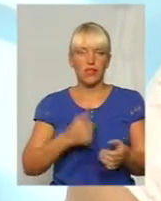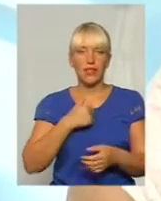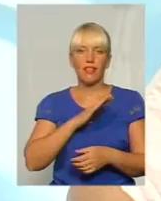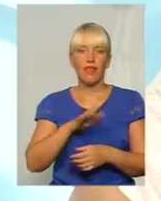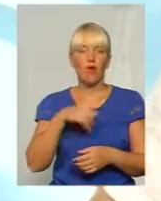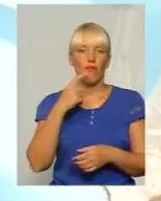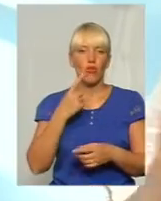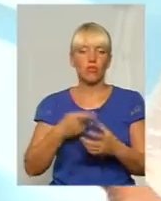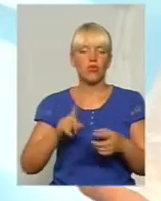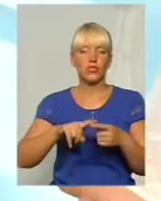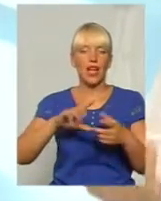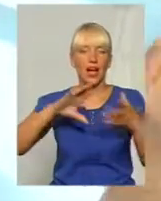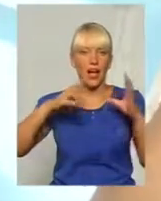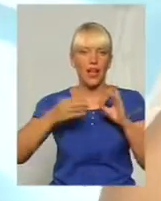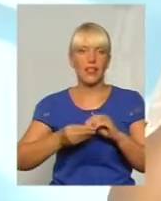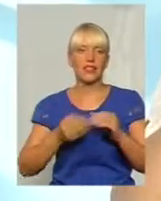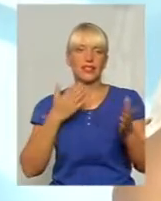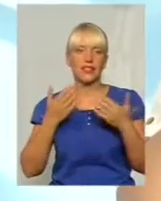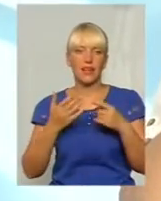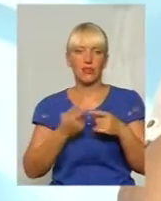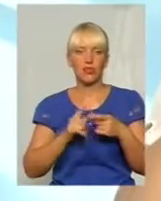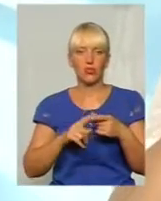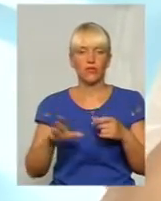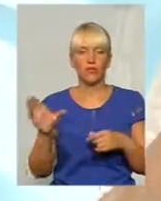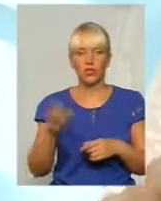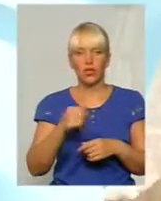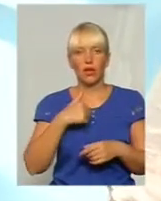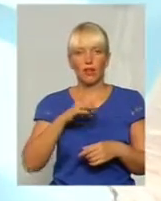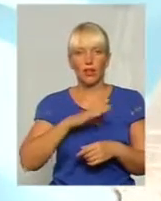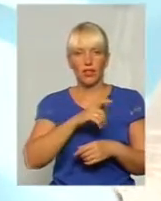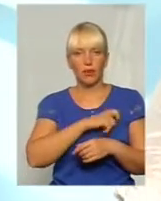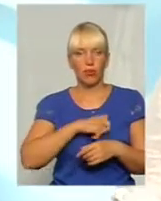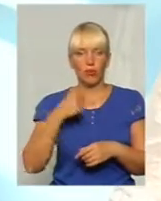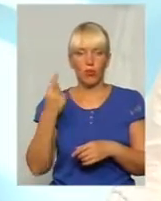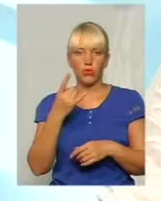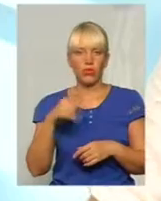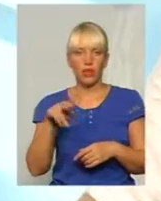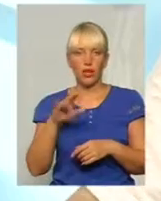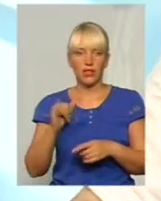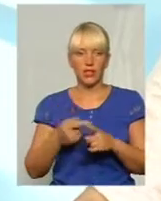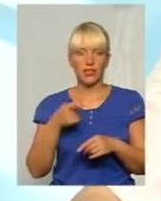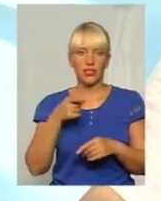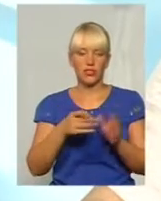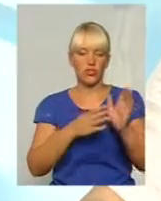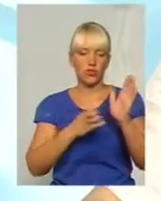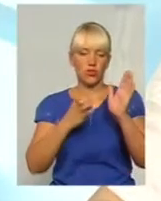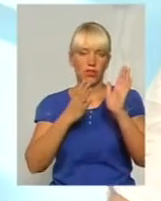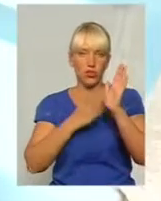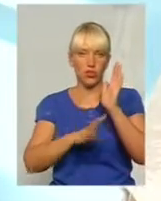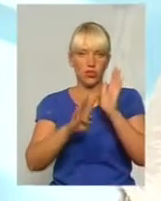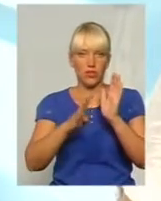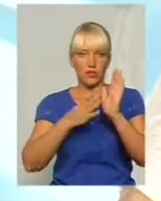ставлення до цього всього. Ви знаєте, я була депутатом обласної ради в 1994-1998 роках.